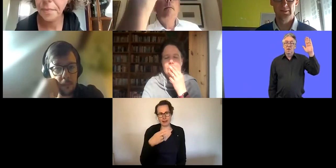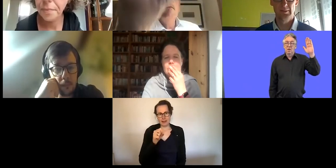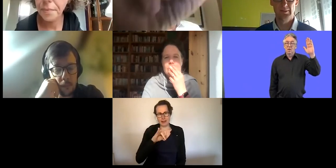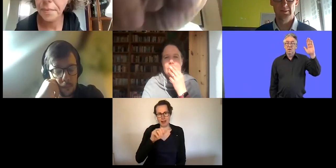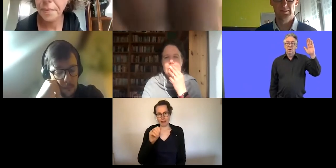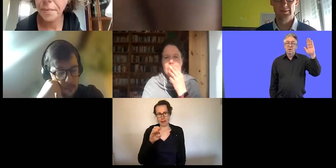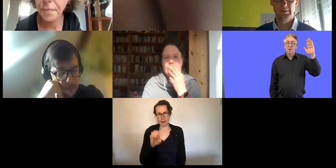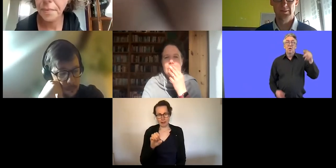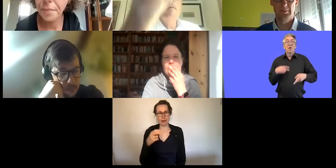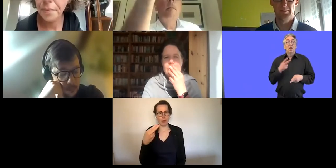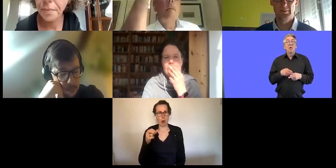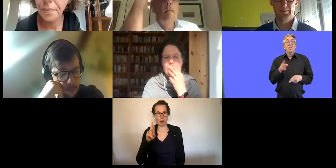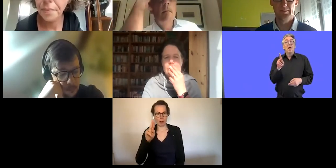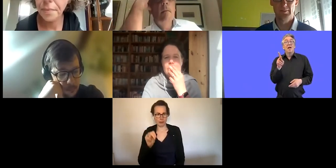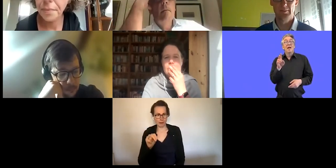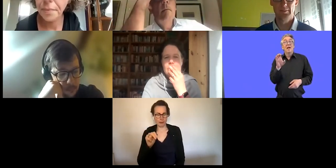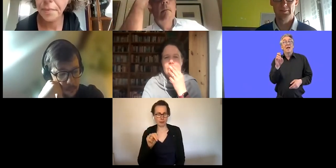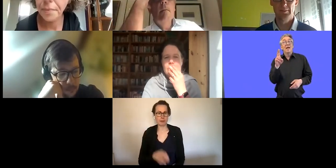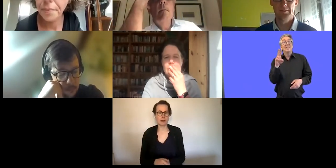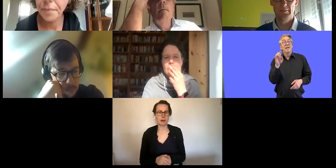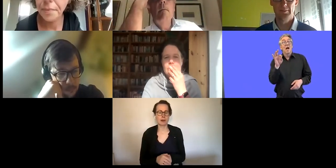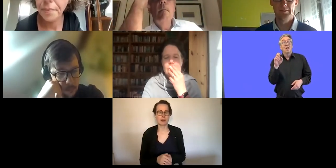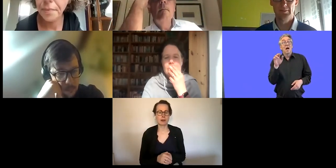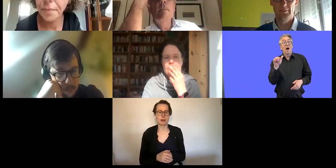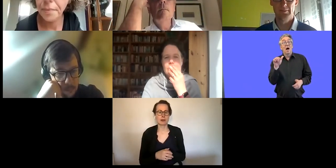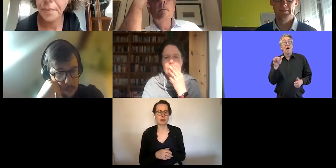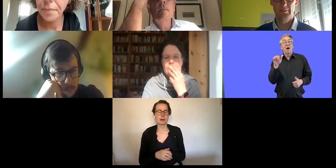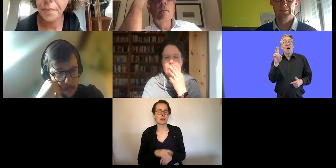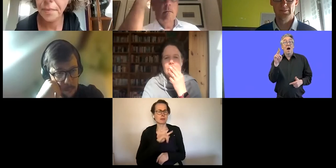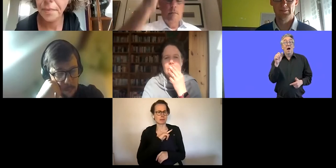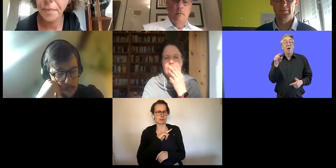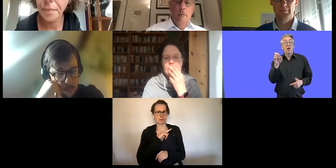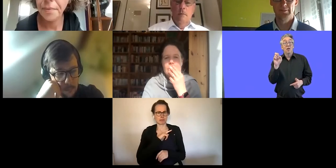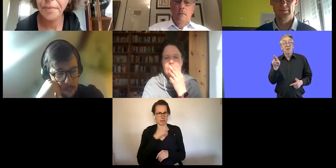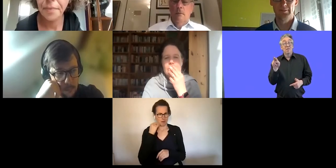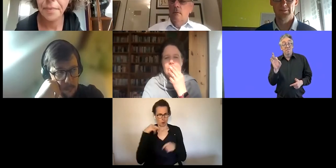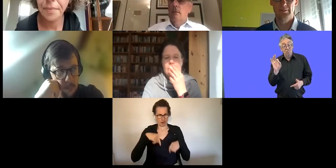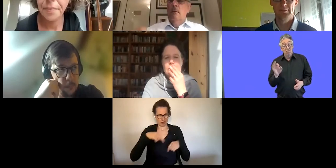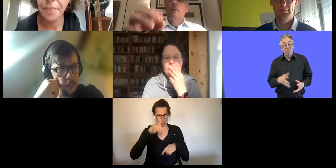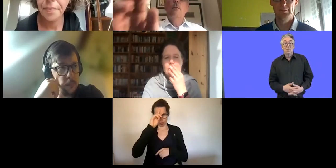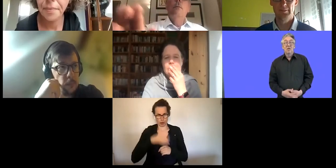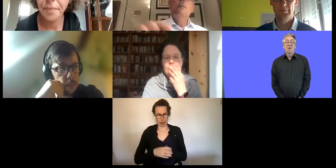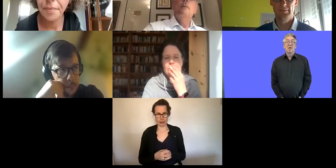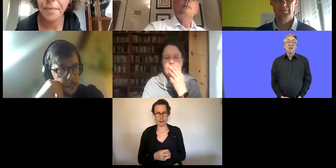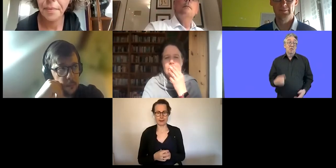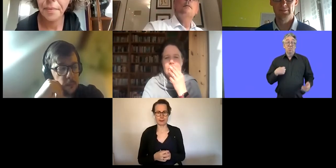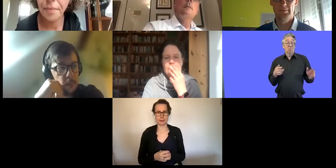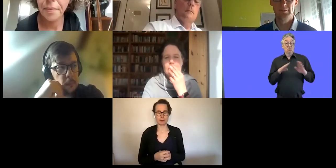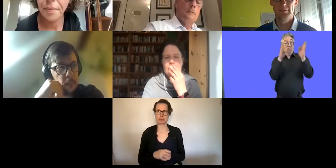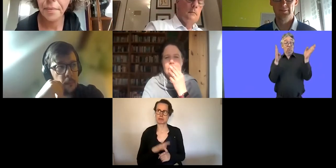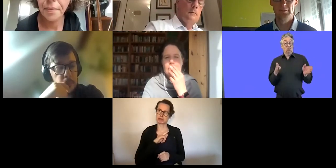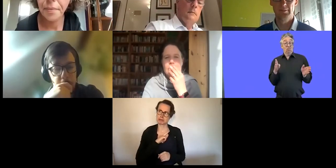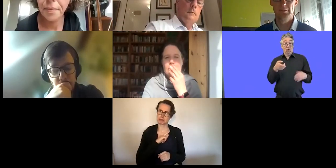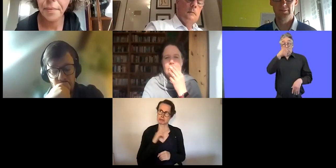ich wohne in Deutschland und ich bin seit zwei